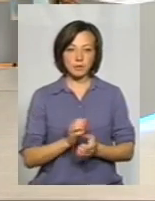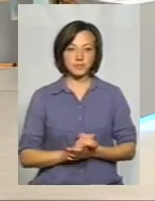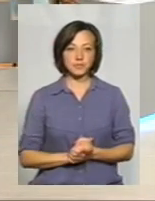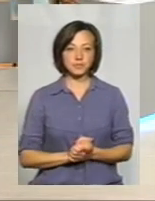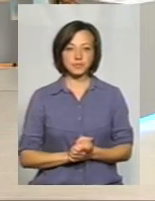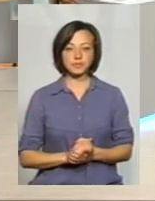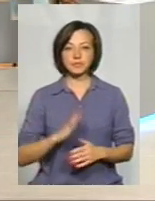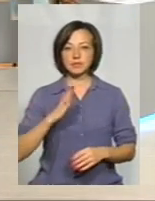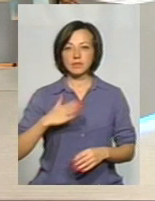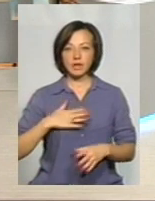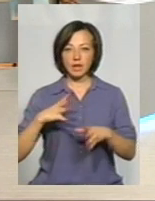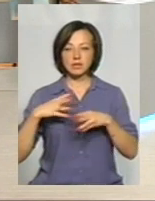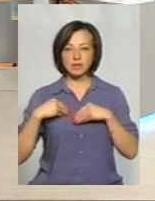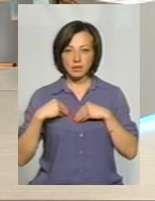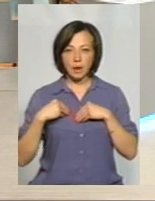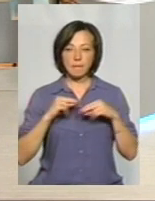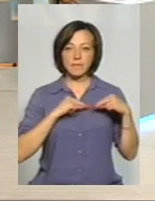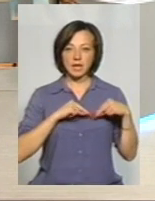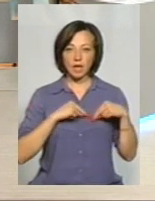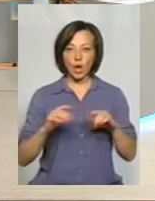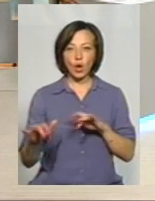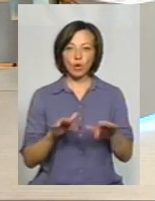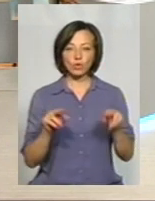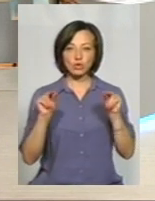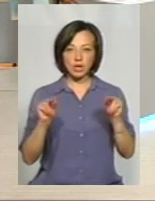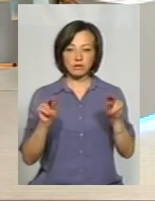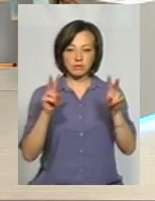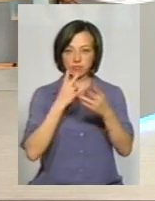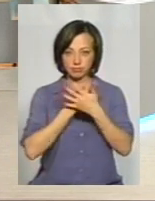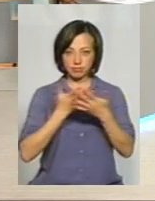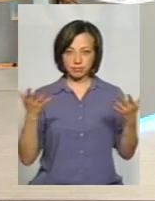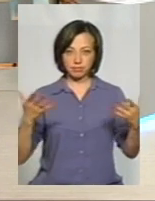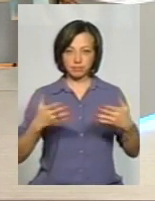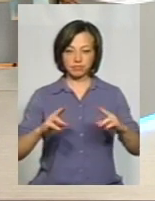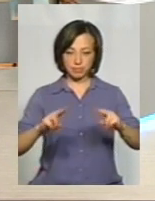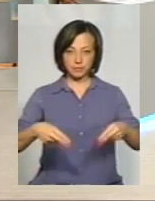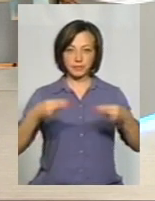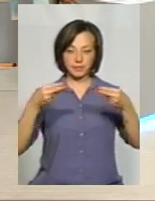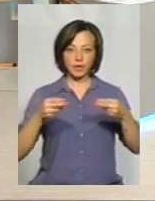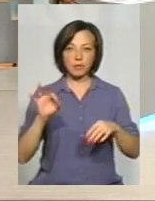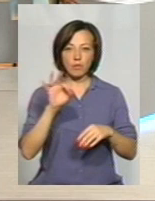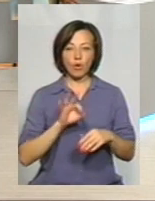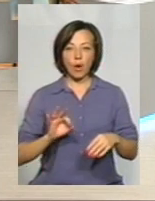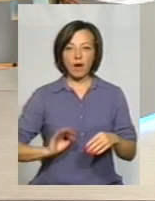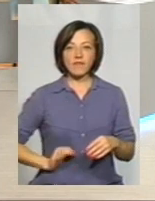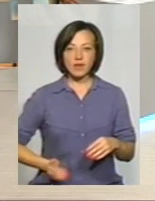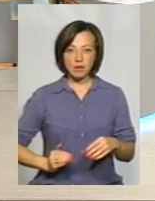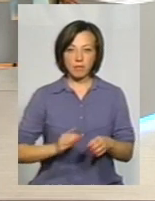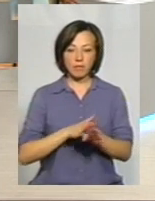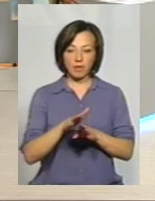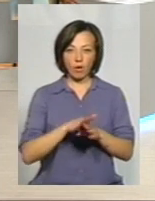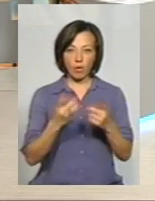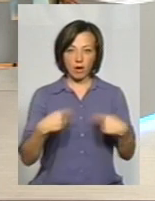І наш партнер «Рух Чесно» підготував інфографіку, прошу зараз її вивести на екрани, про підрядні організації.